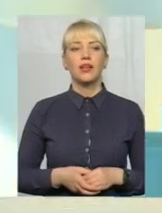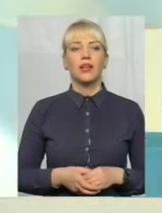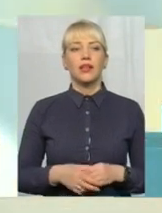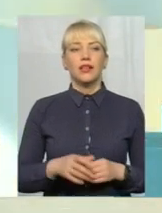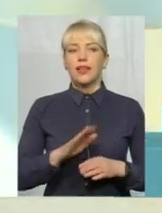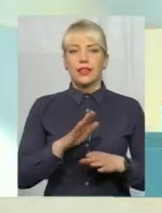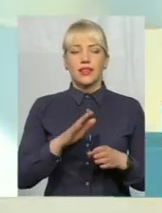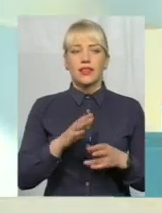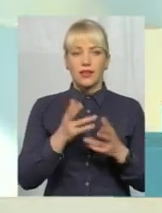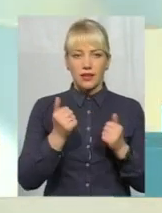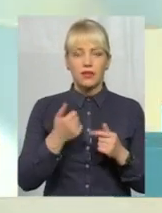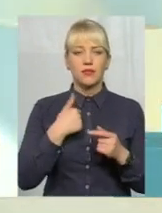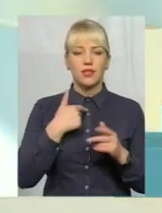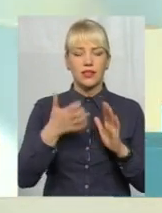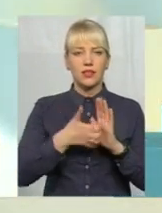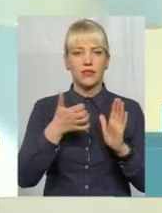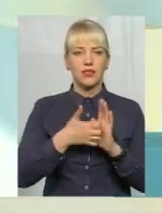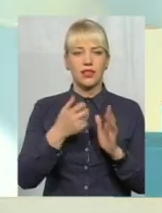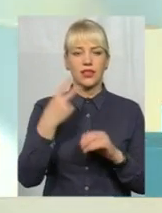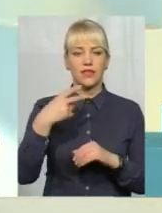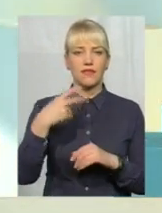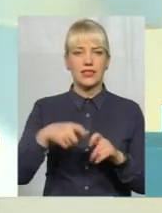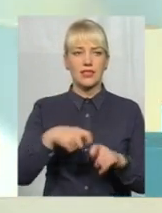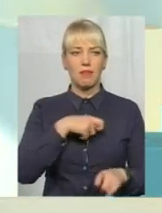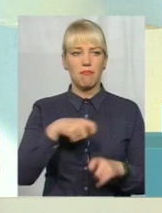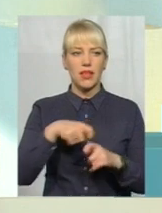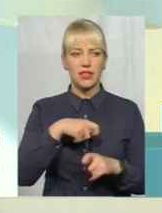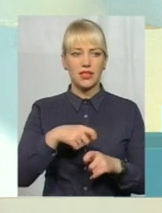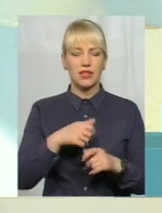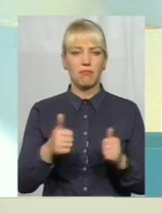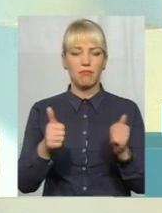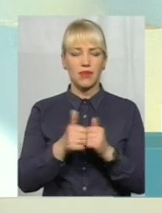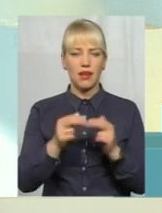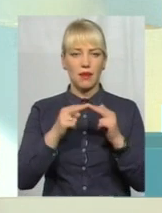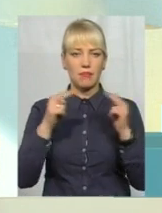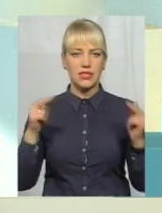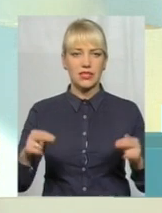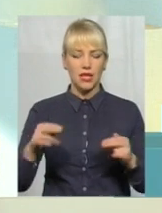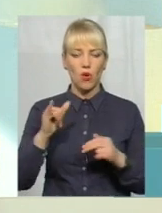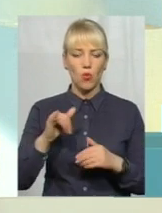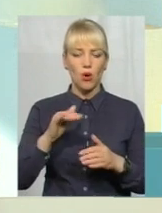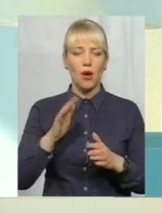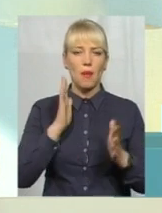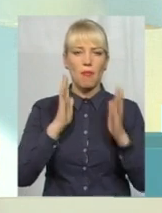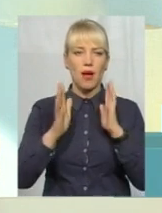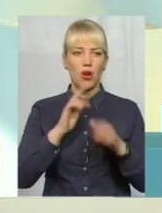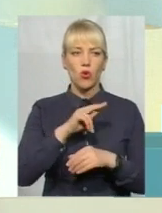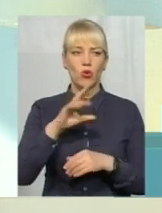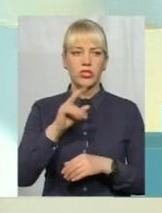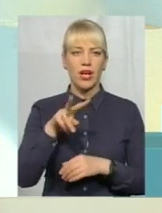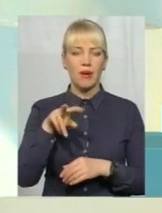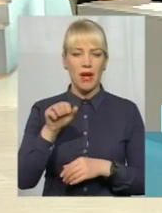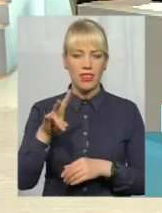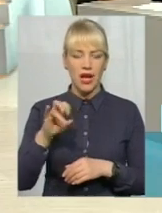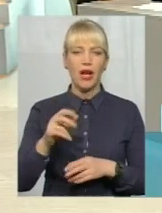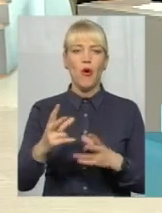Та, не доробили 20 метрів біля містка в парку Чекмана. Ну, зараз до 1 травня підрядник обіцяє